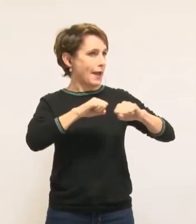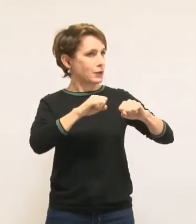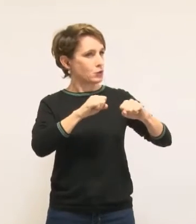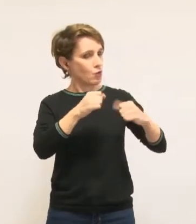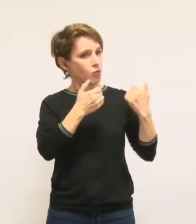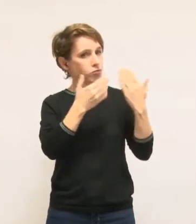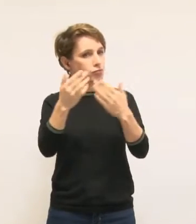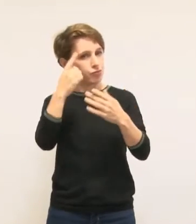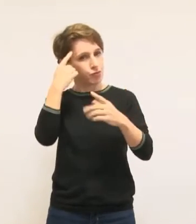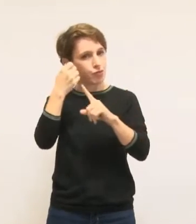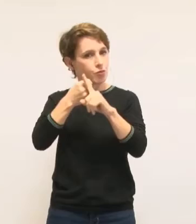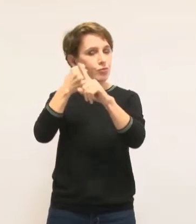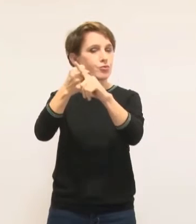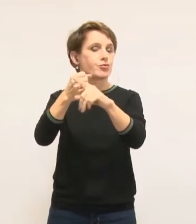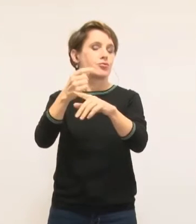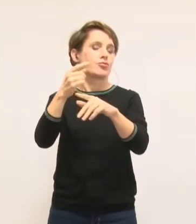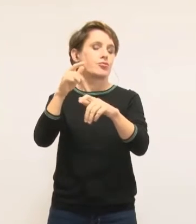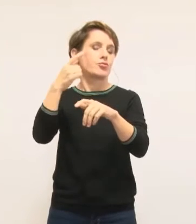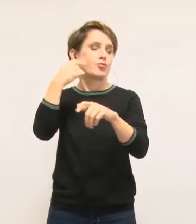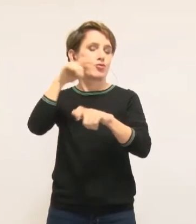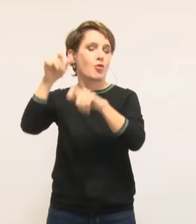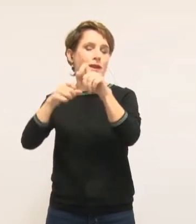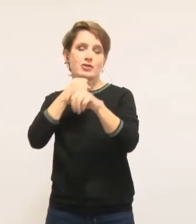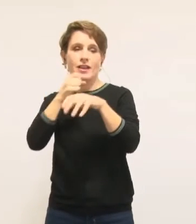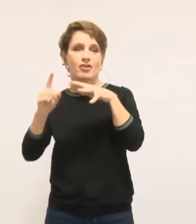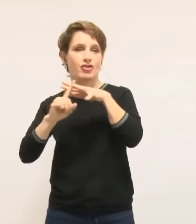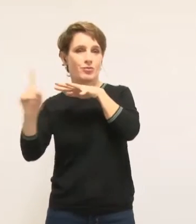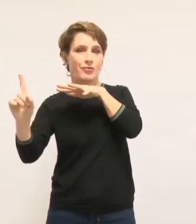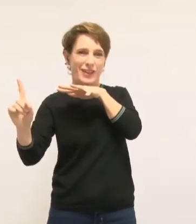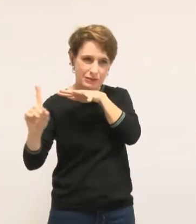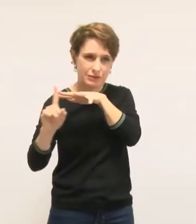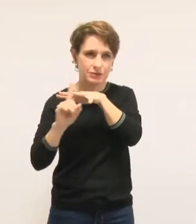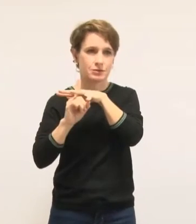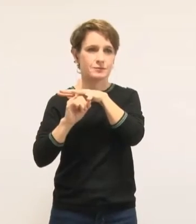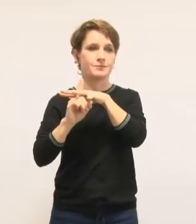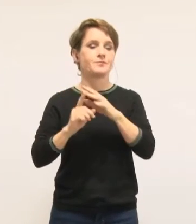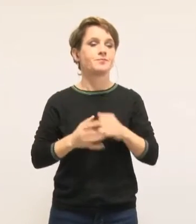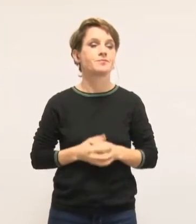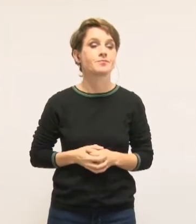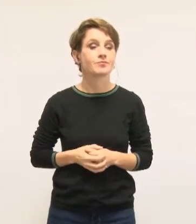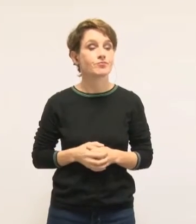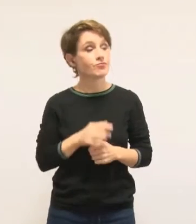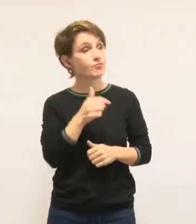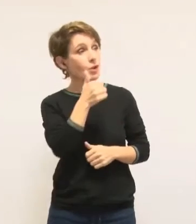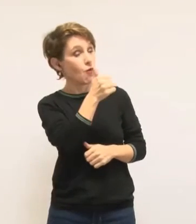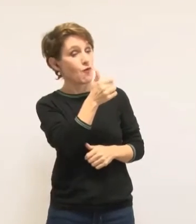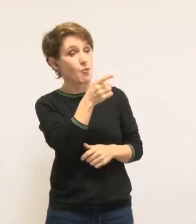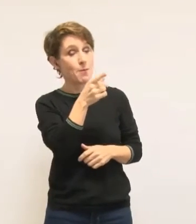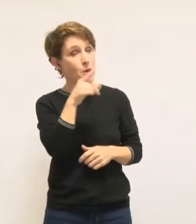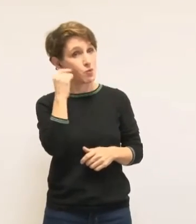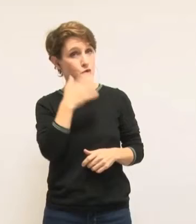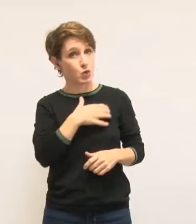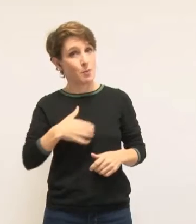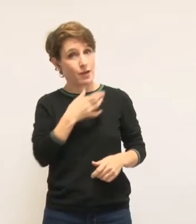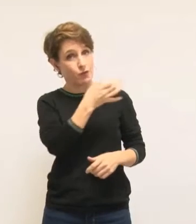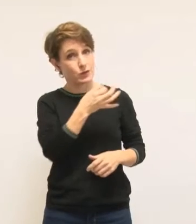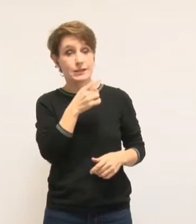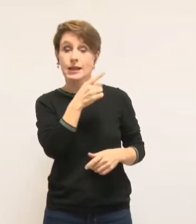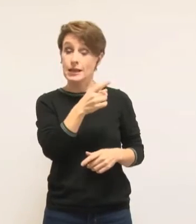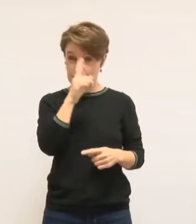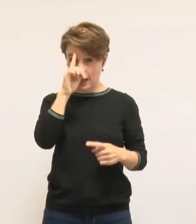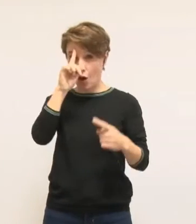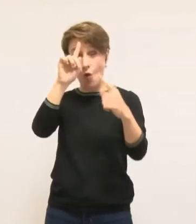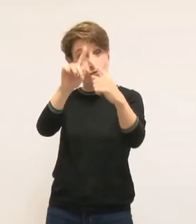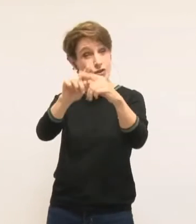âgées. Dans l'énoncé de cette délibération, vous soulignez à juste titre que cela constitue un enjeu politique majeur et une